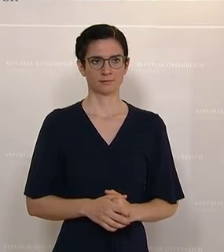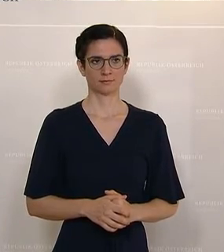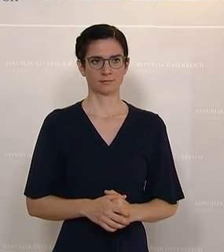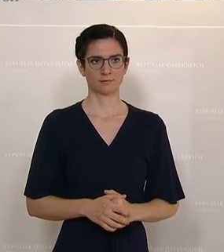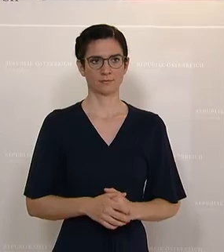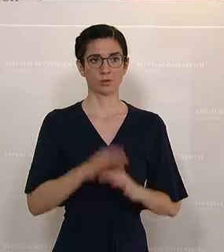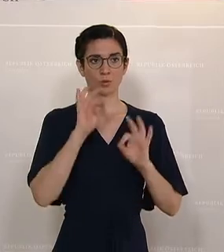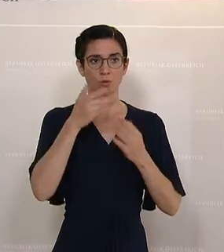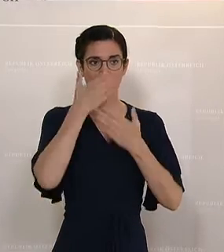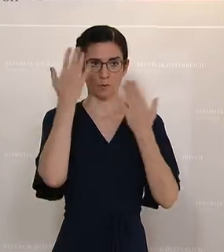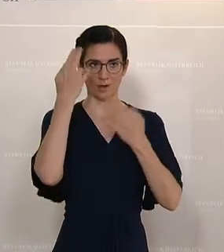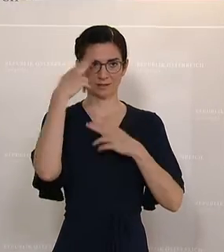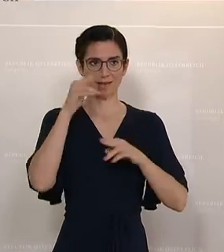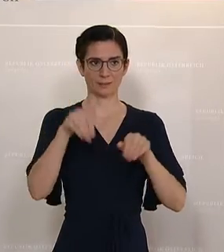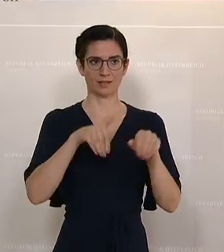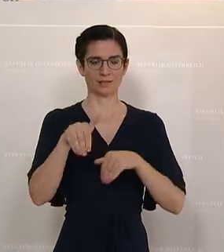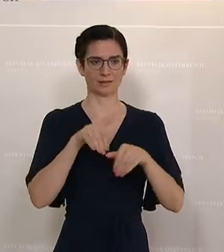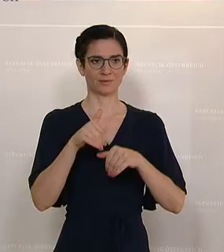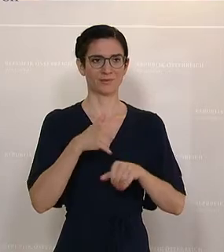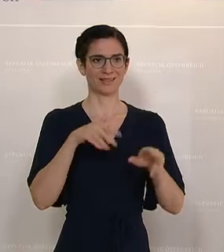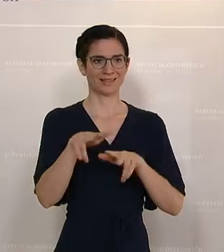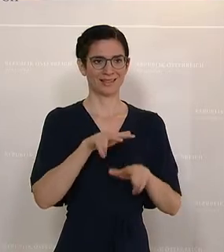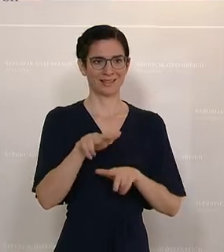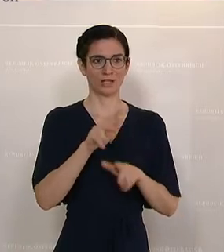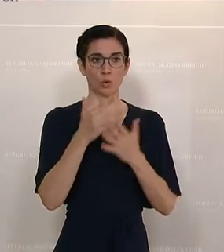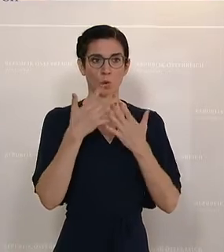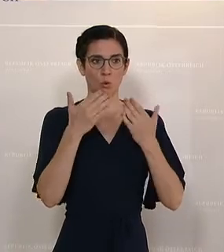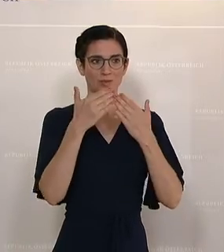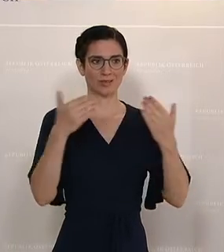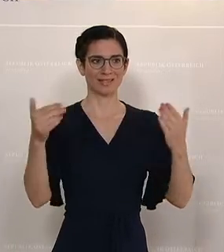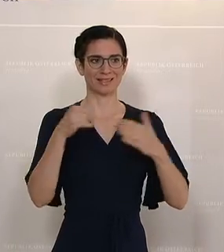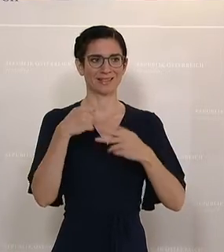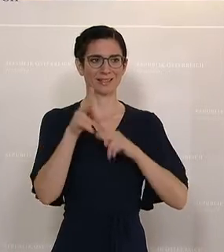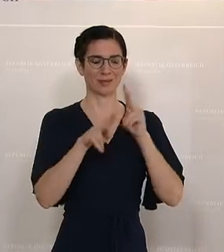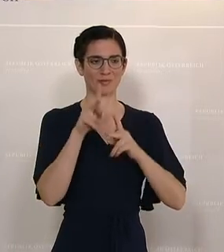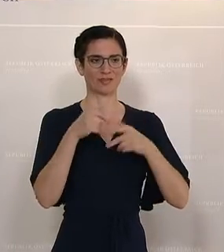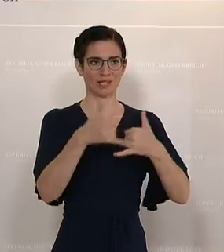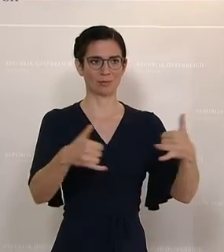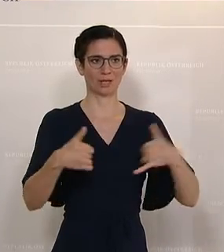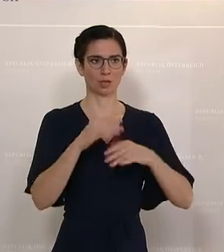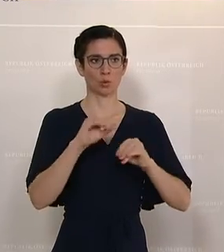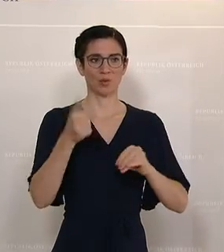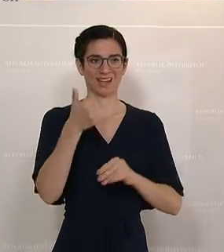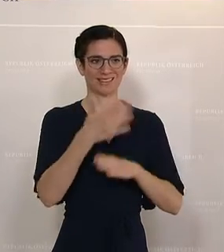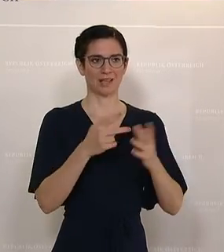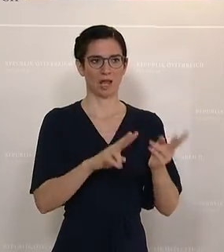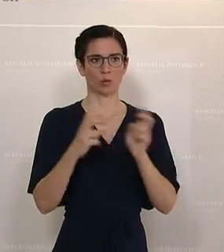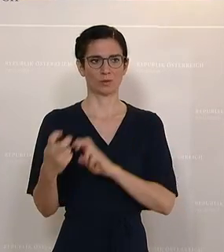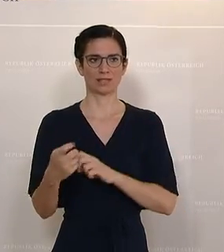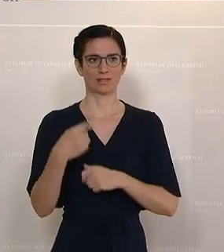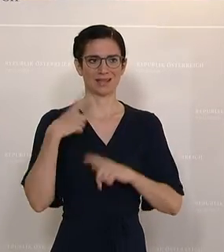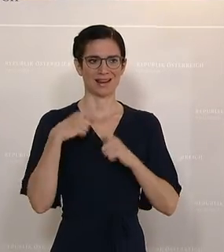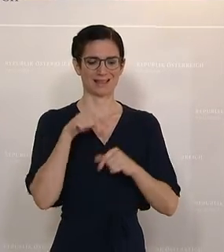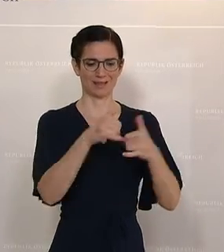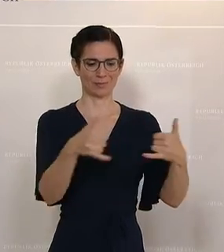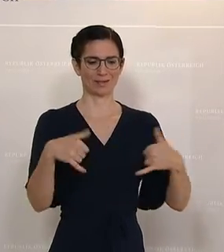Morgen, Herr Minister. Das von der Regierung groß präsentierte Pflegepaket wird ja heute nur zum Teil umgesetzt. Leider ist